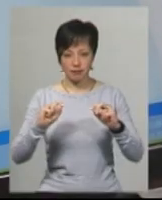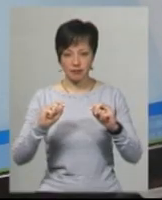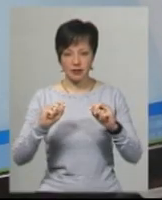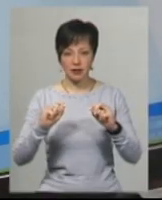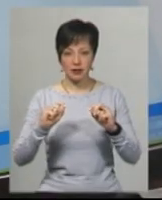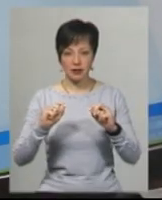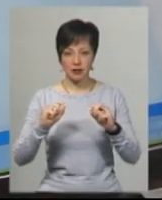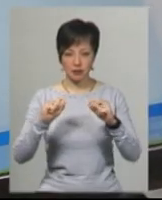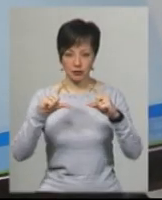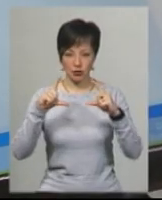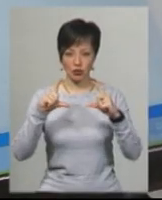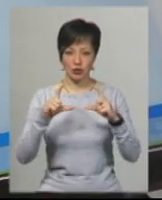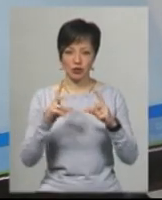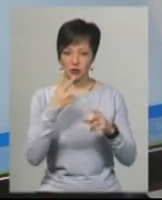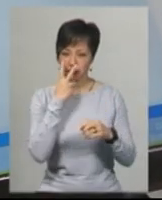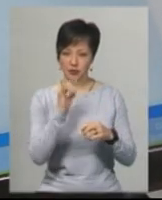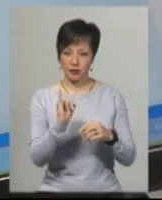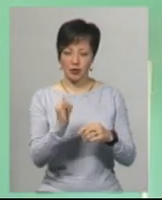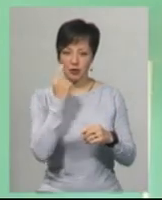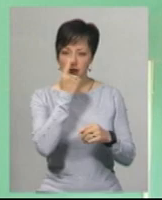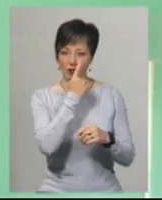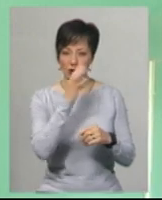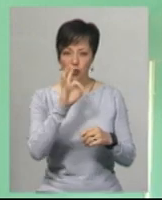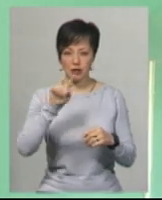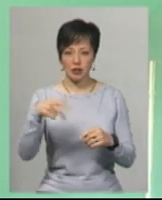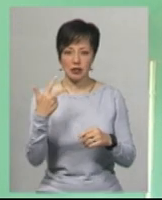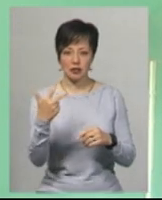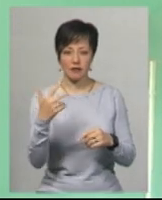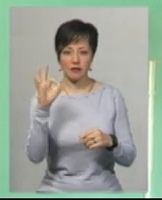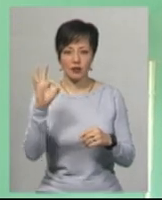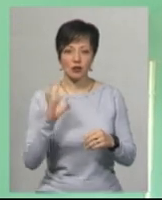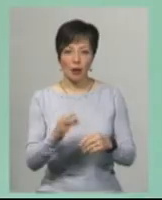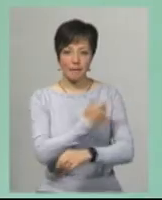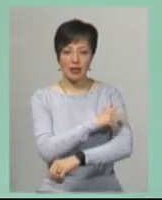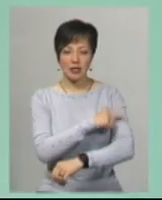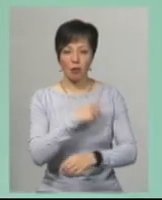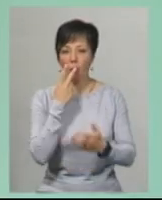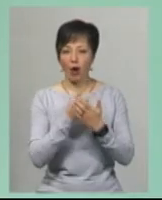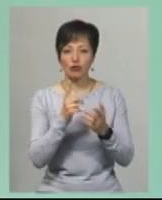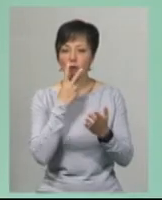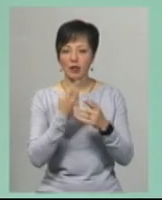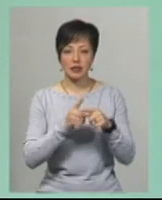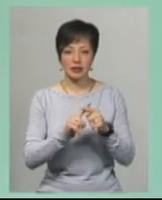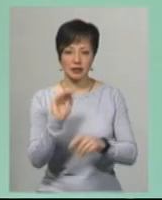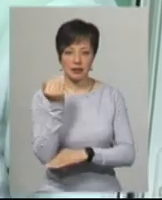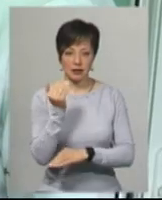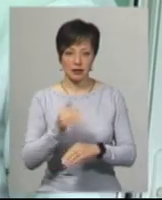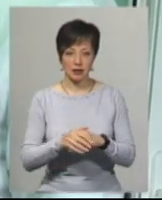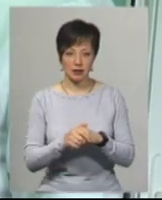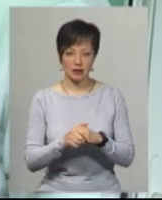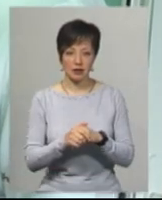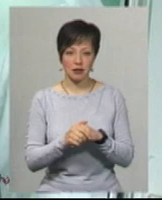задачі. Його зір складає 0,3 відсотка. Медична сестра школи Анастасія Татарчук показує, що бачить цей учень на таблиці.